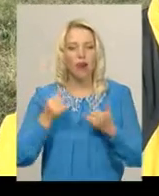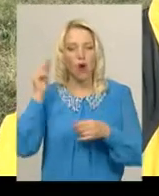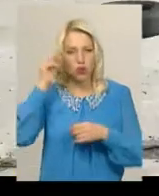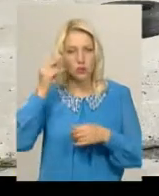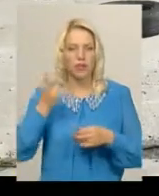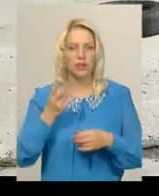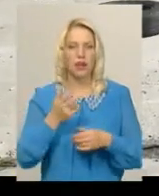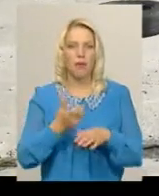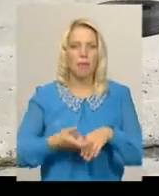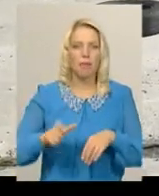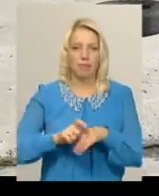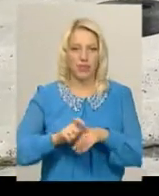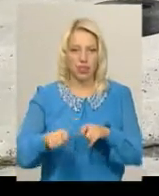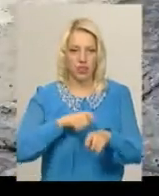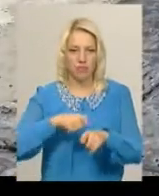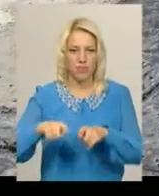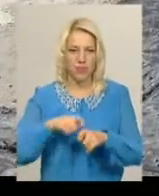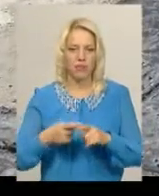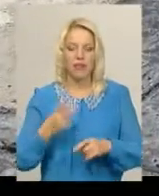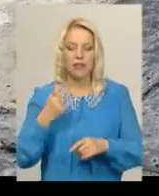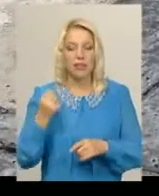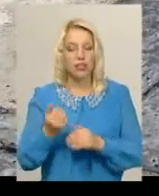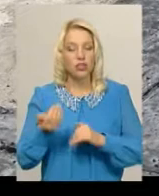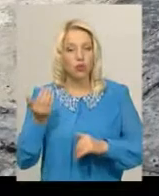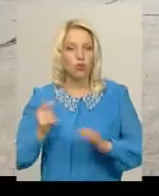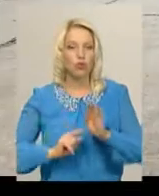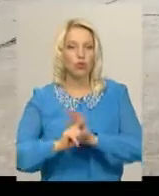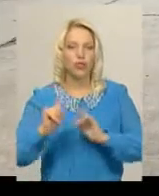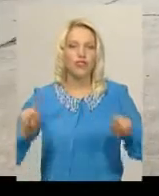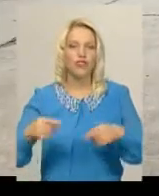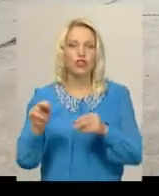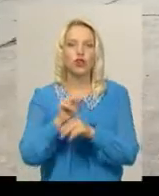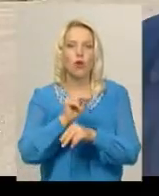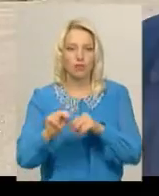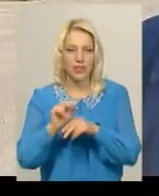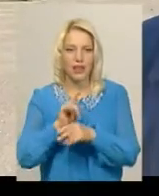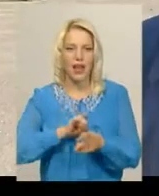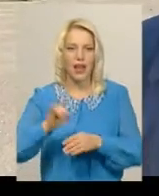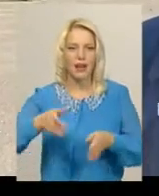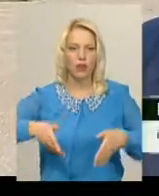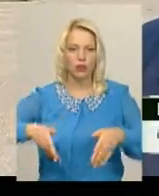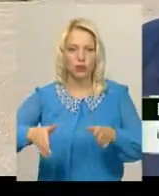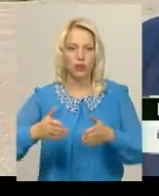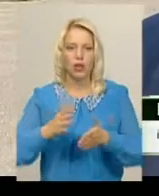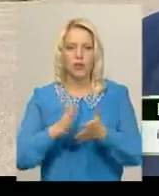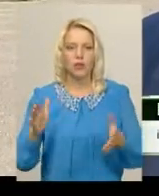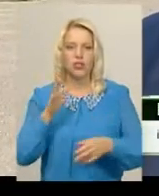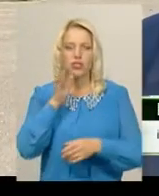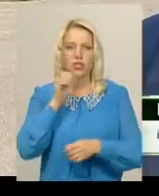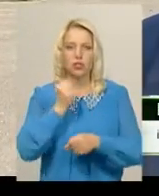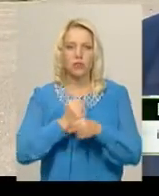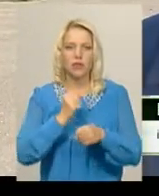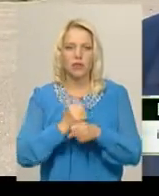більше метрів. Два тижні тому розпочали і відновлення аеродрому, розповідає інженер Едуард Кокуроза. Більше часу ми працювали на